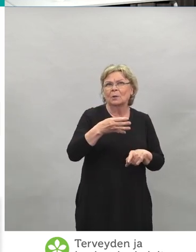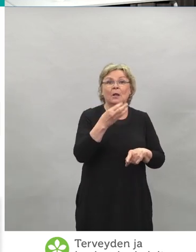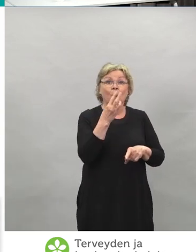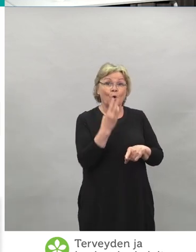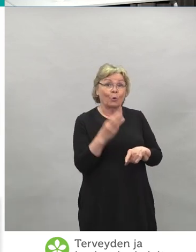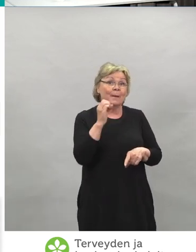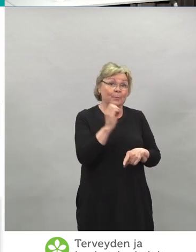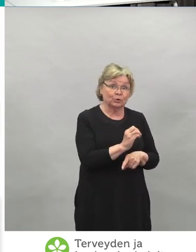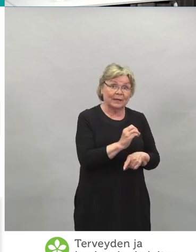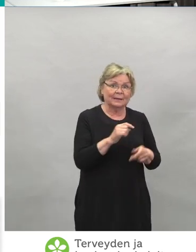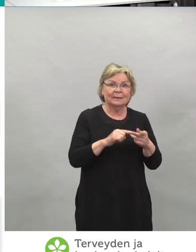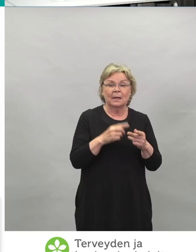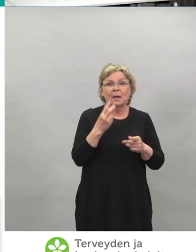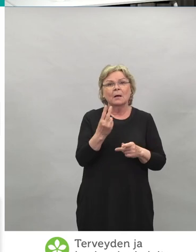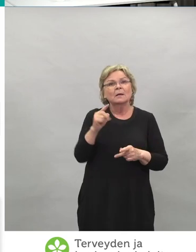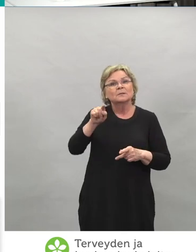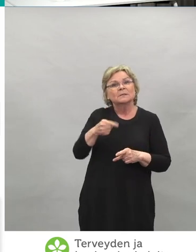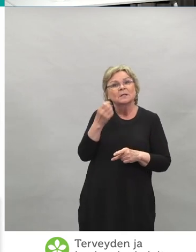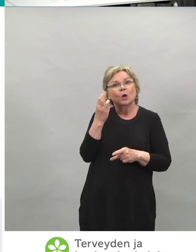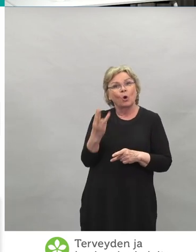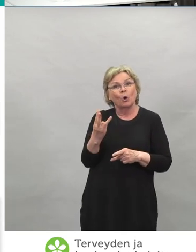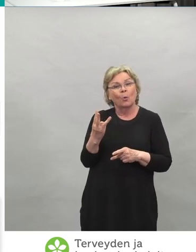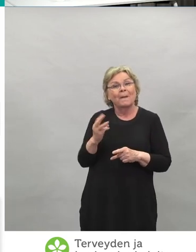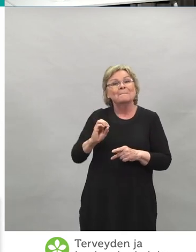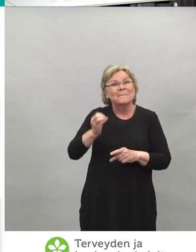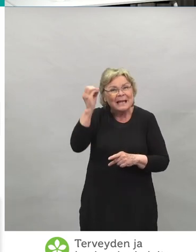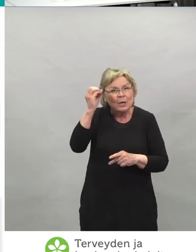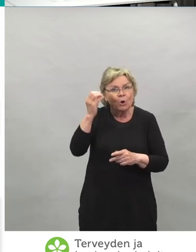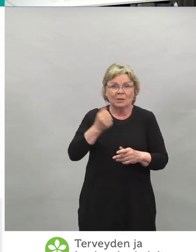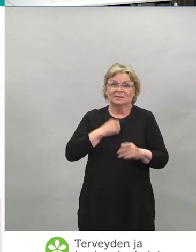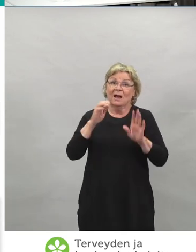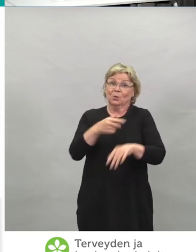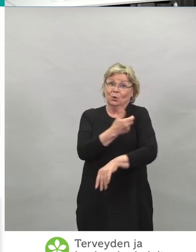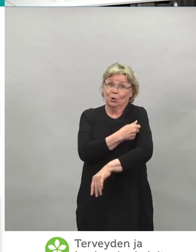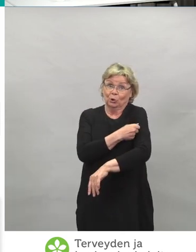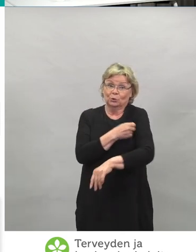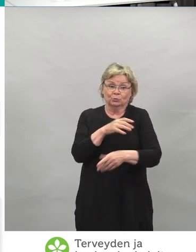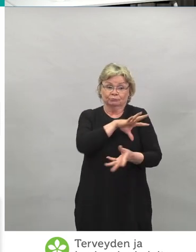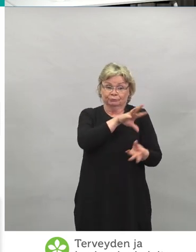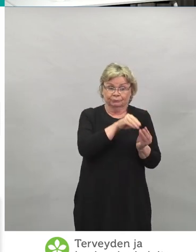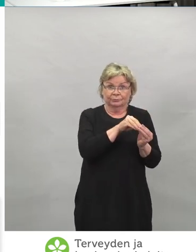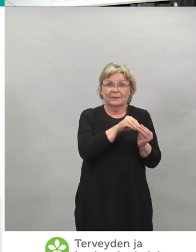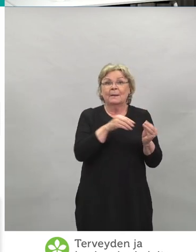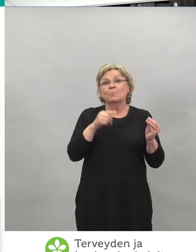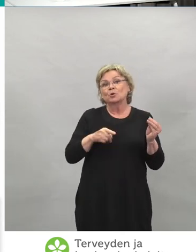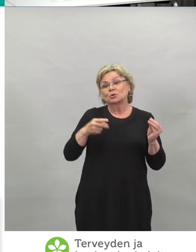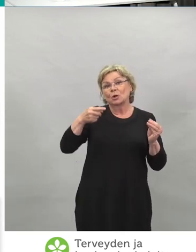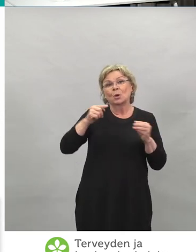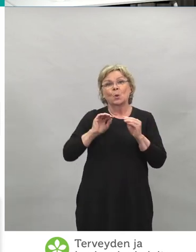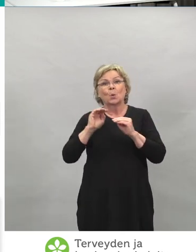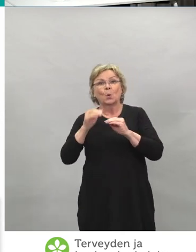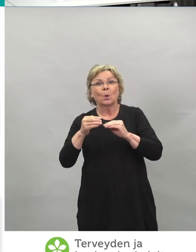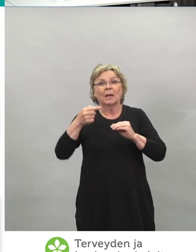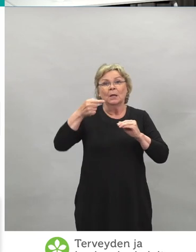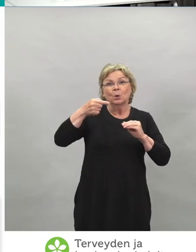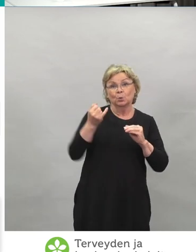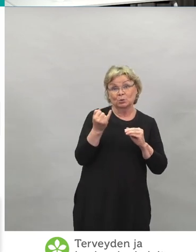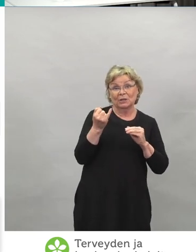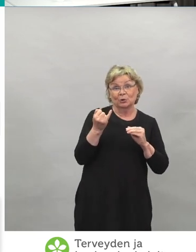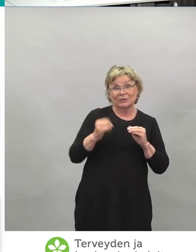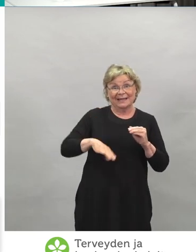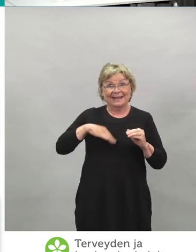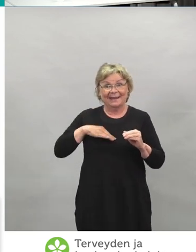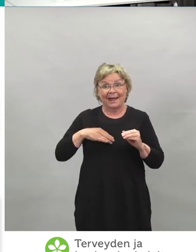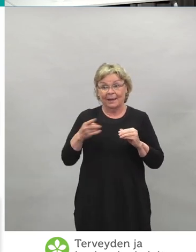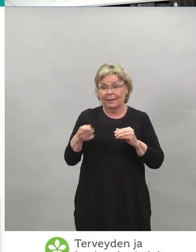annettu yli 2,3 miljoonaa ja yli 16 vuotta täyttäneistä ensimmäisen rokoteannoksen on saanut jo yli puolet.